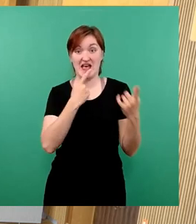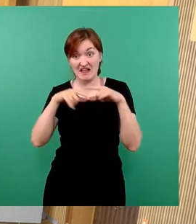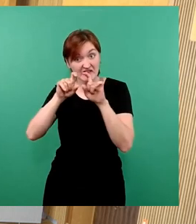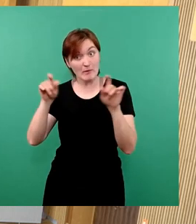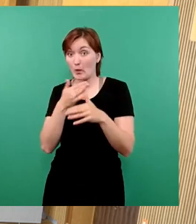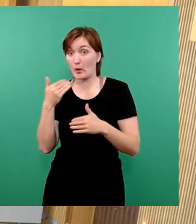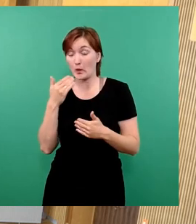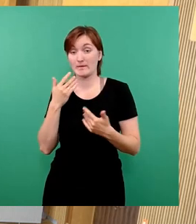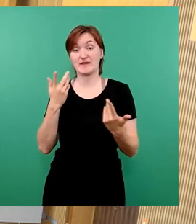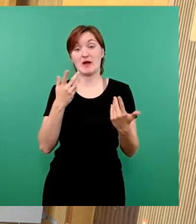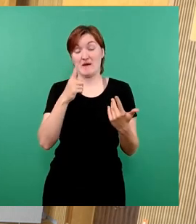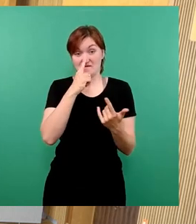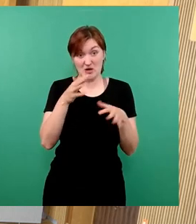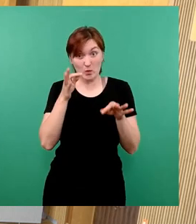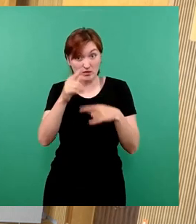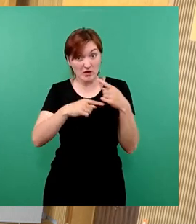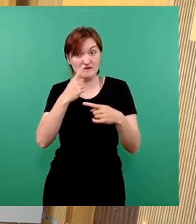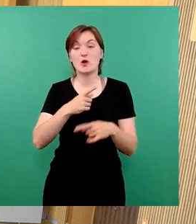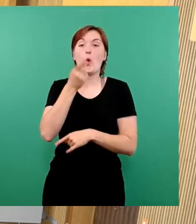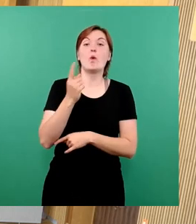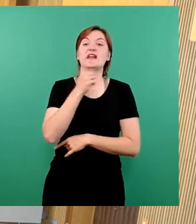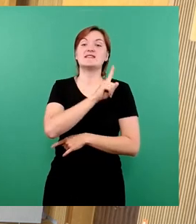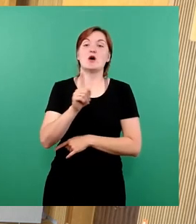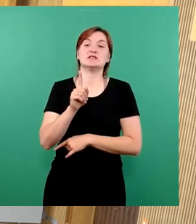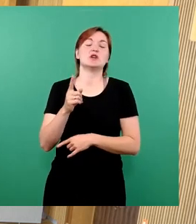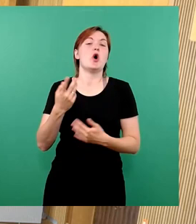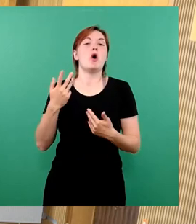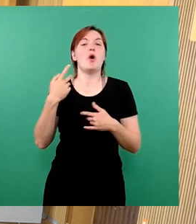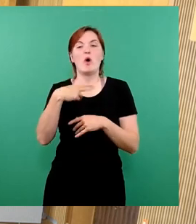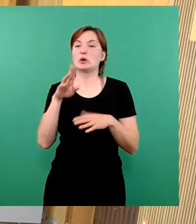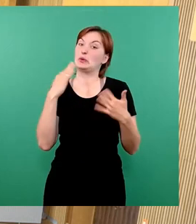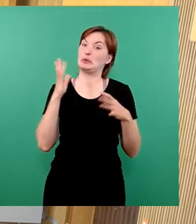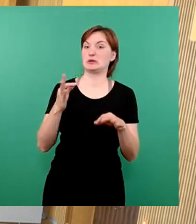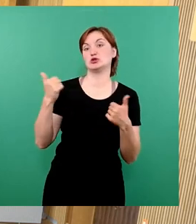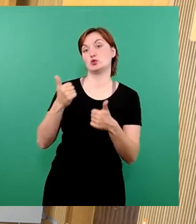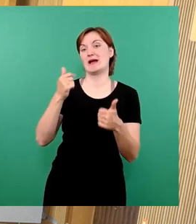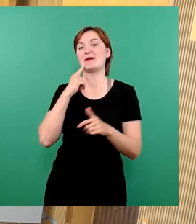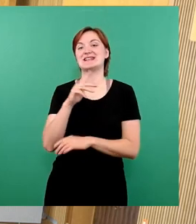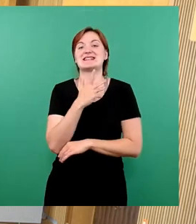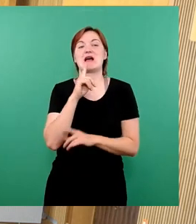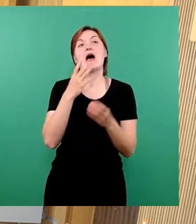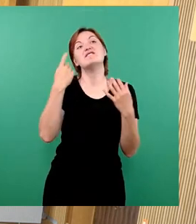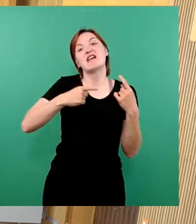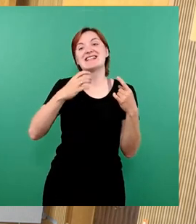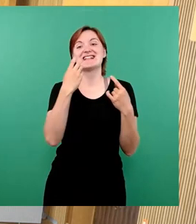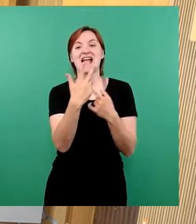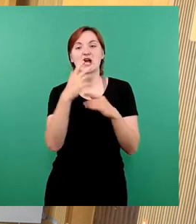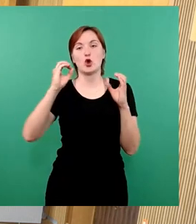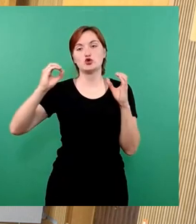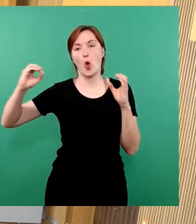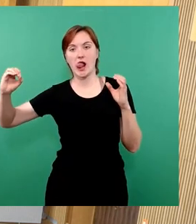Macht's, wenn's gut läuft, vielleicht so 100.000 Euro. Toller Beitrag. Da fehlen nur dann drei Nullen für eine Problemlösung.